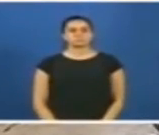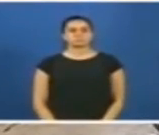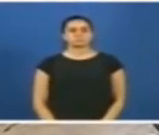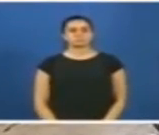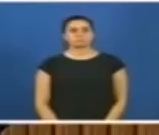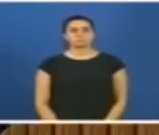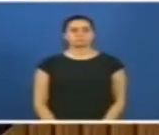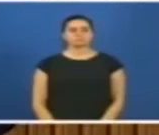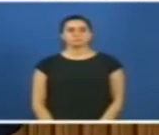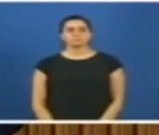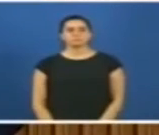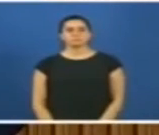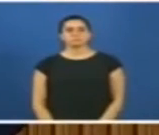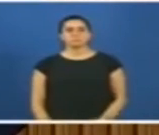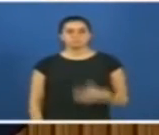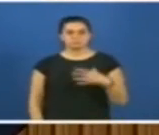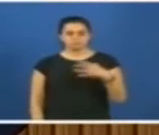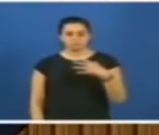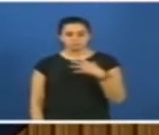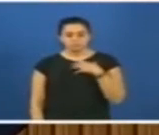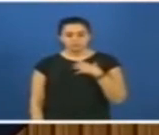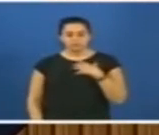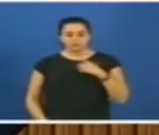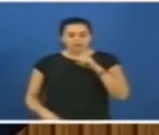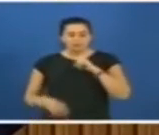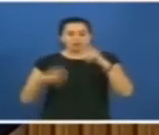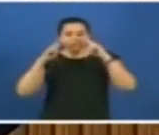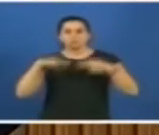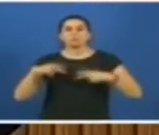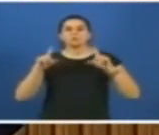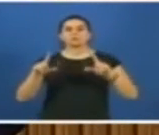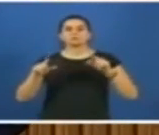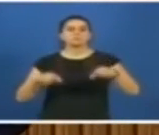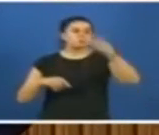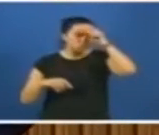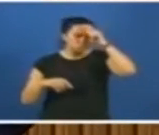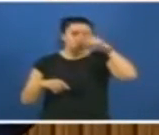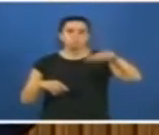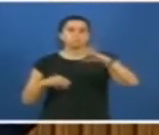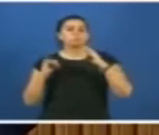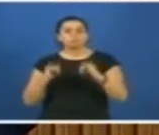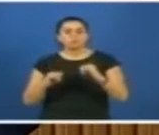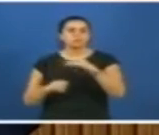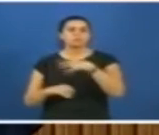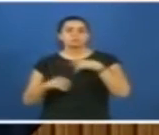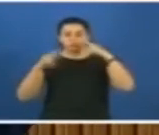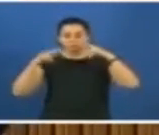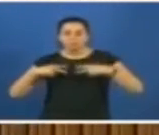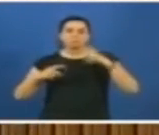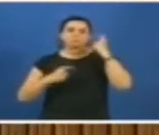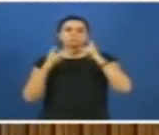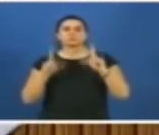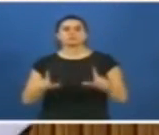Öz eleştiri yapmak zorundadır dedim siyaset koruma. Türkiye'yi bu hale getirdiği için oturup öz eleştiri yapmak